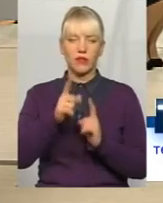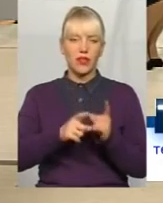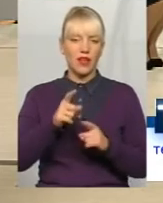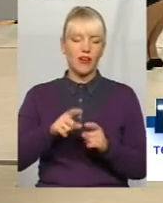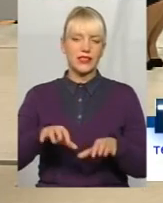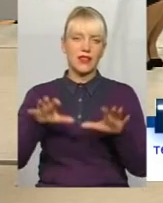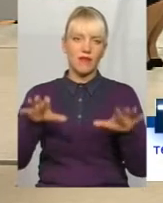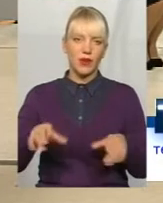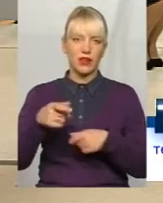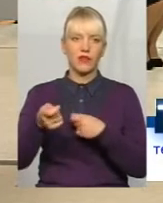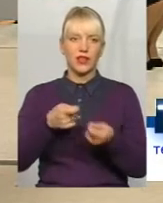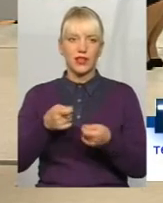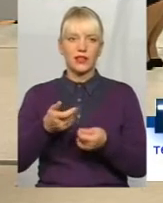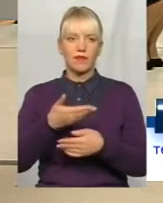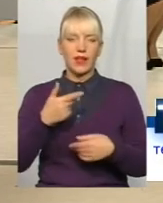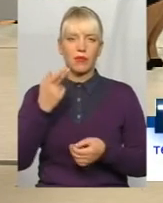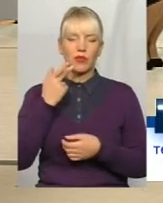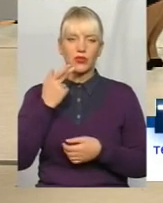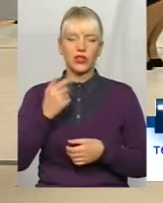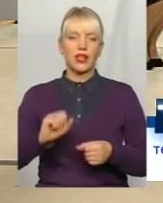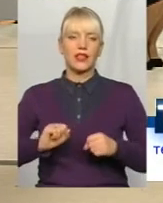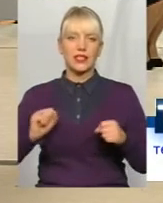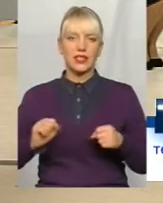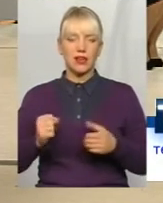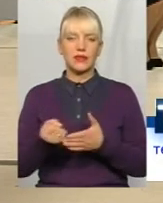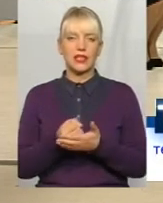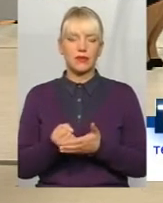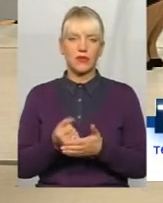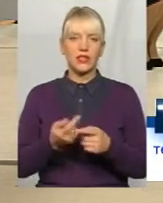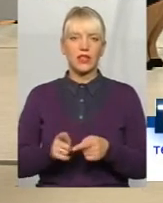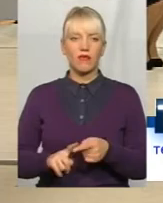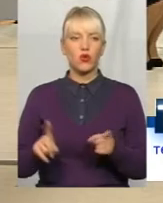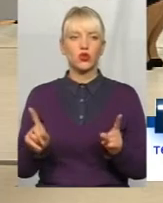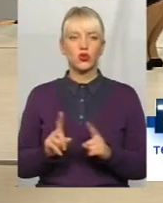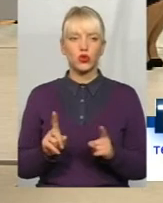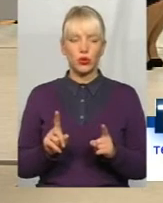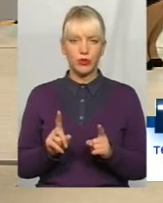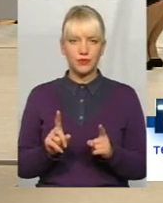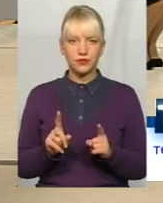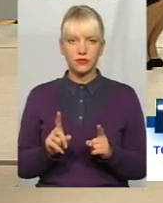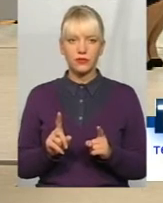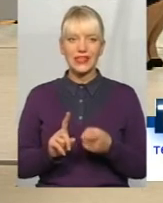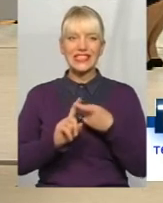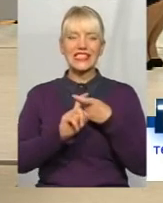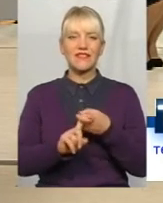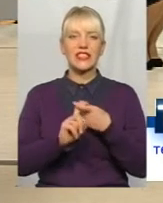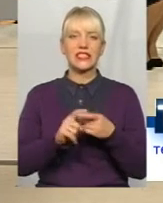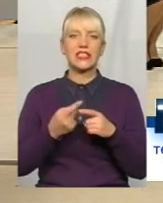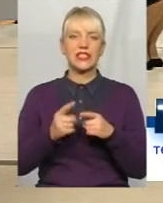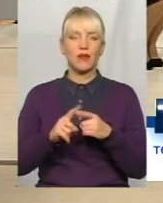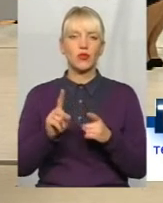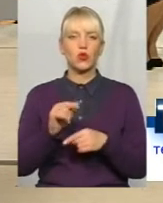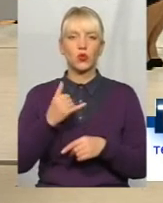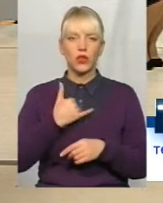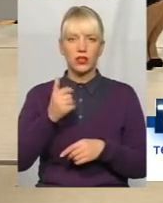власть, а ми постійно пытаємося добиватися того, щоб в зв'язку з тим, що у нас